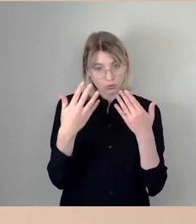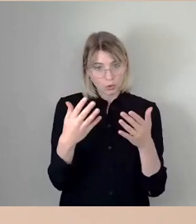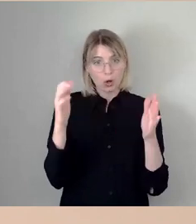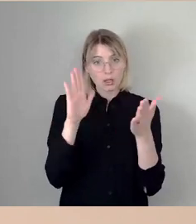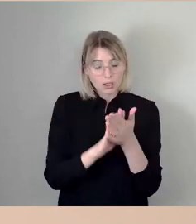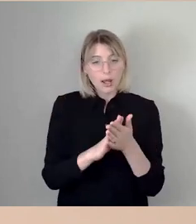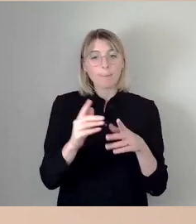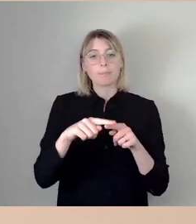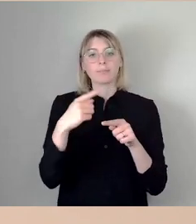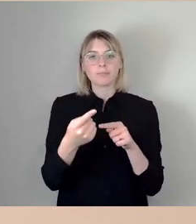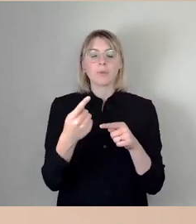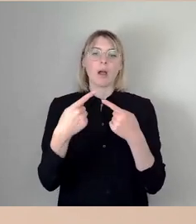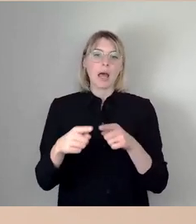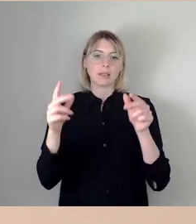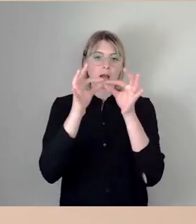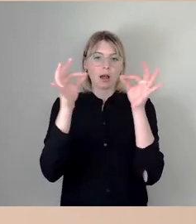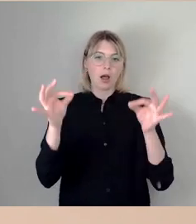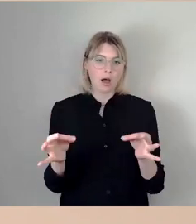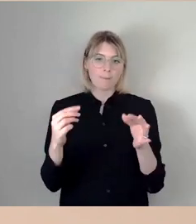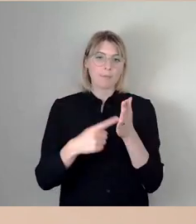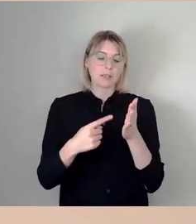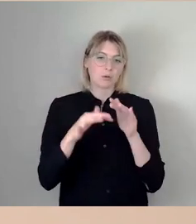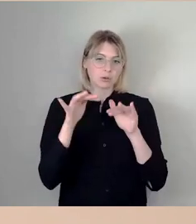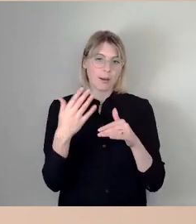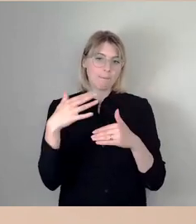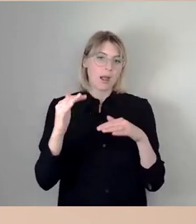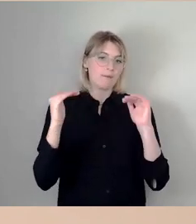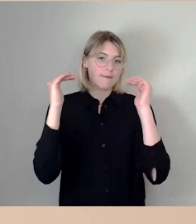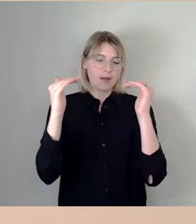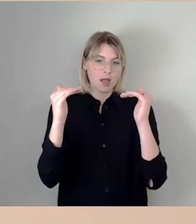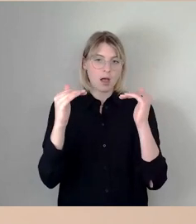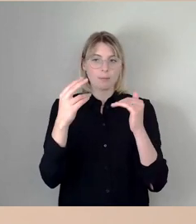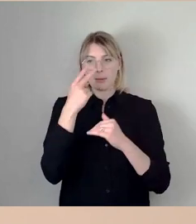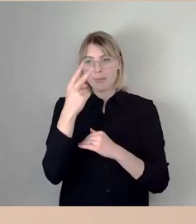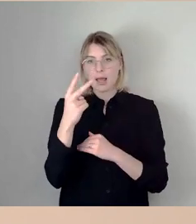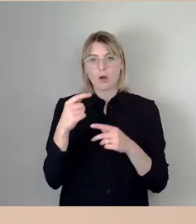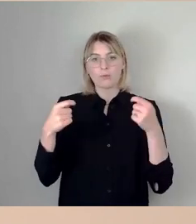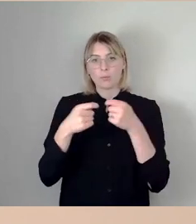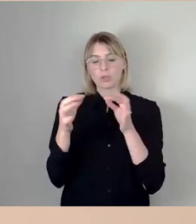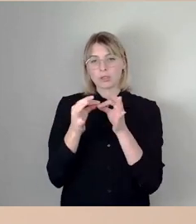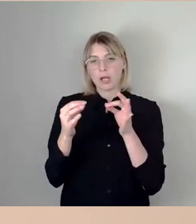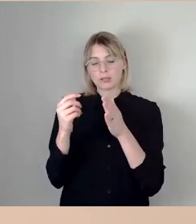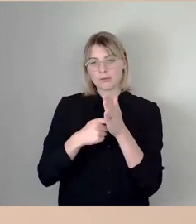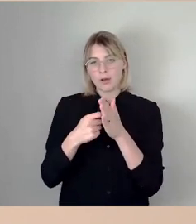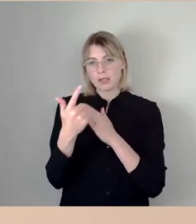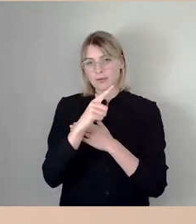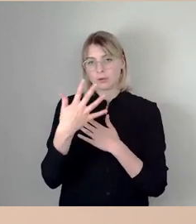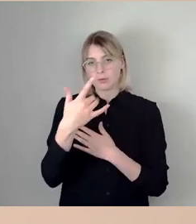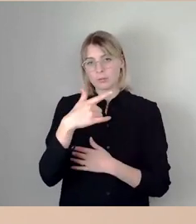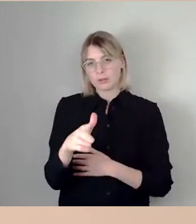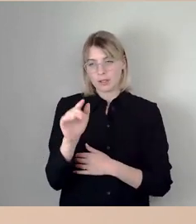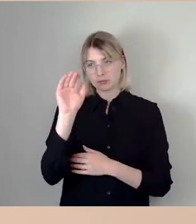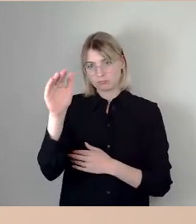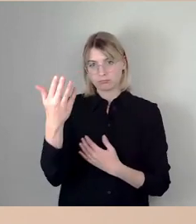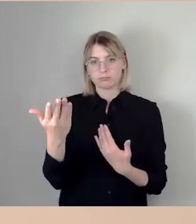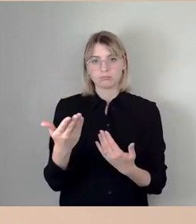andere Rahmenbedingungen, faire Rahmenbedingungen mit Blick auf die Bundestagswahl, die ja dann 2025 ansteht. Also das werde ich